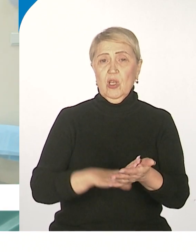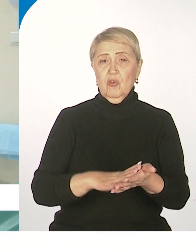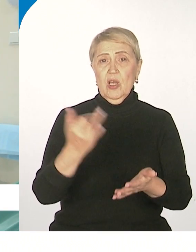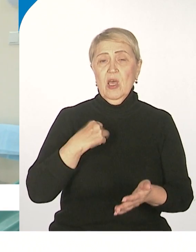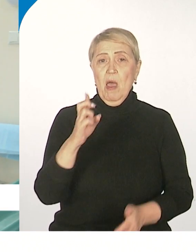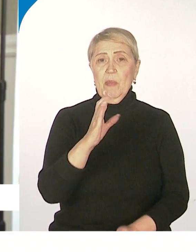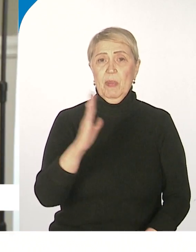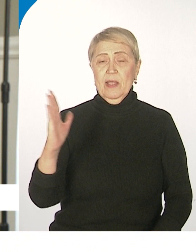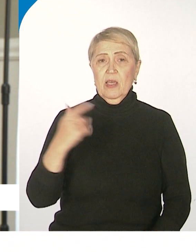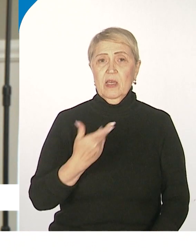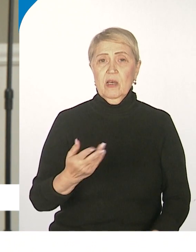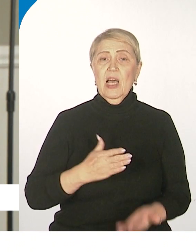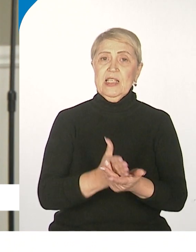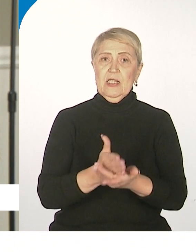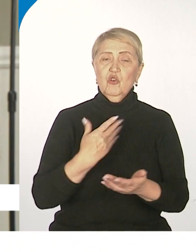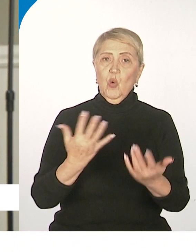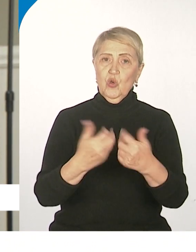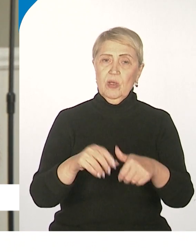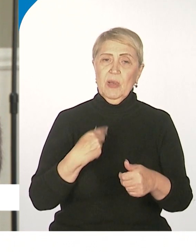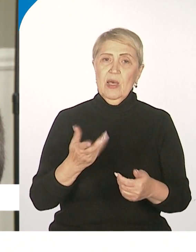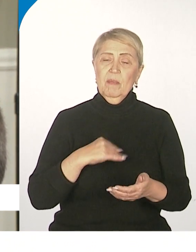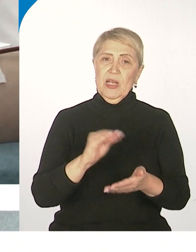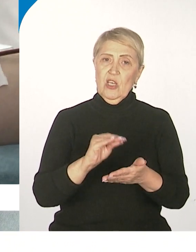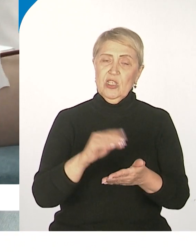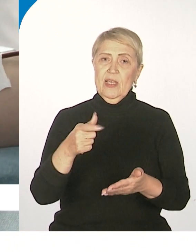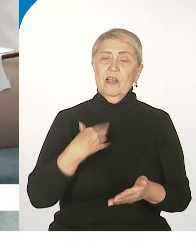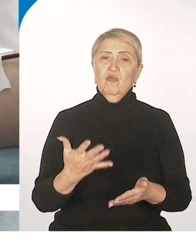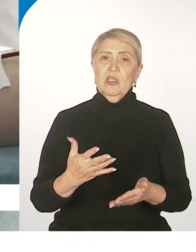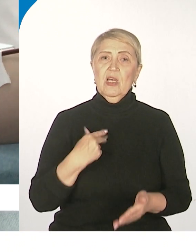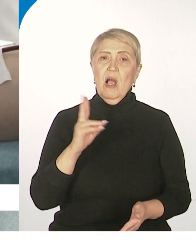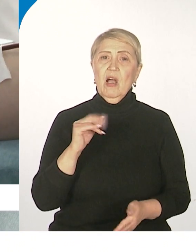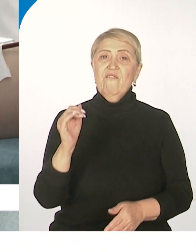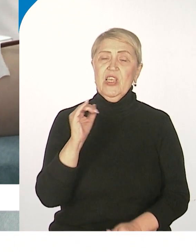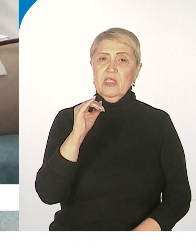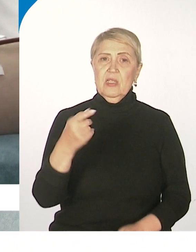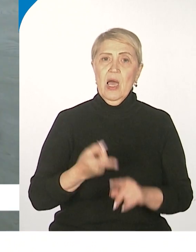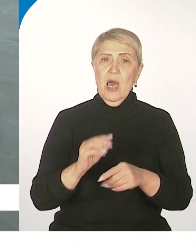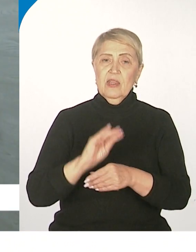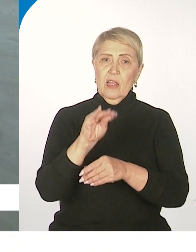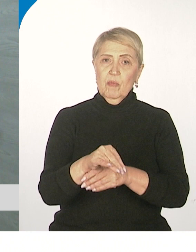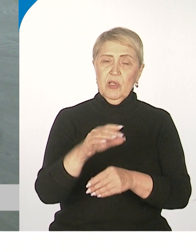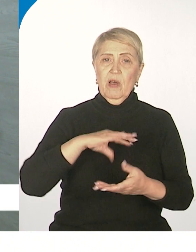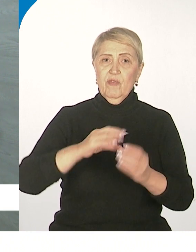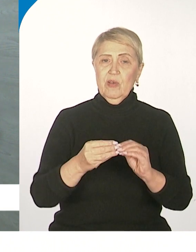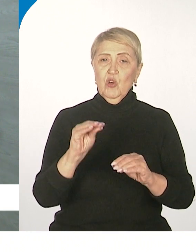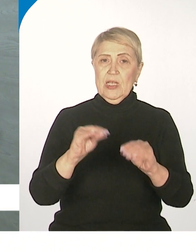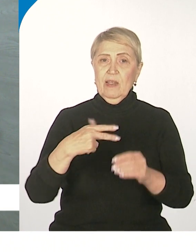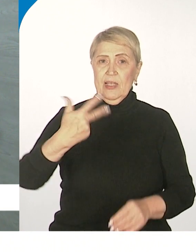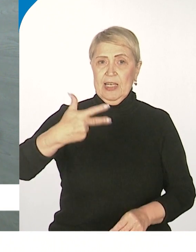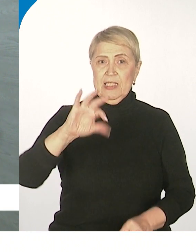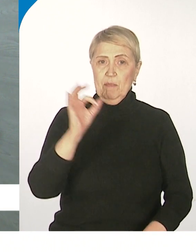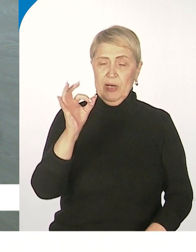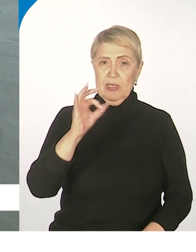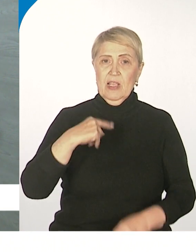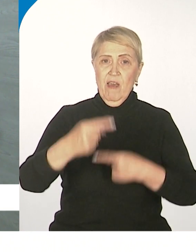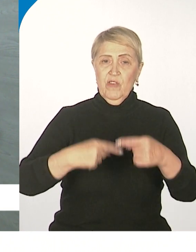библиотеке. Стаж учитывается при начислении дальневосточного коэффициента. Эта надбавка составляет всего 30%, зарабатывается в течение